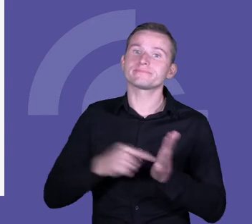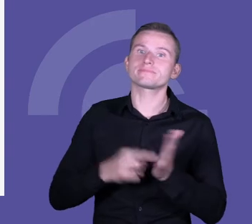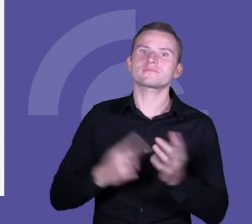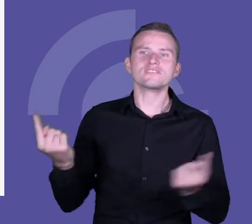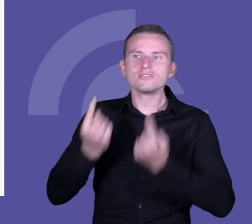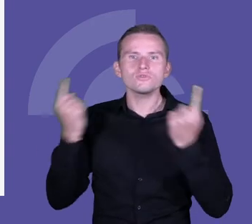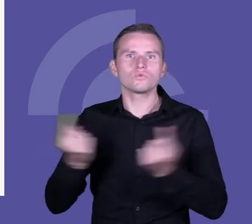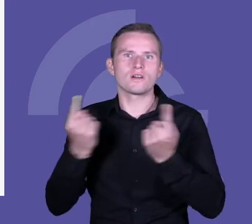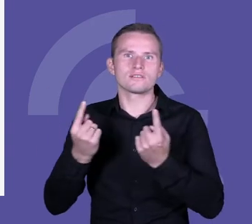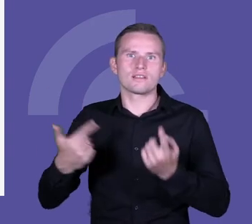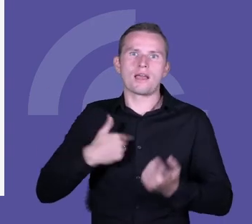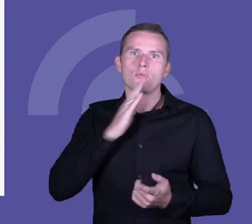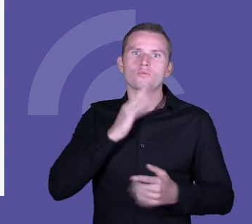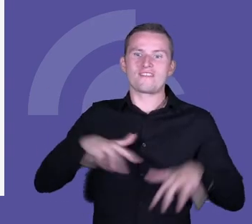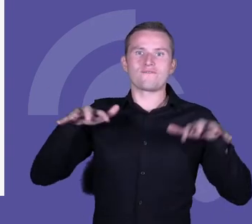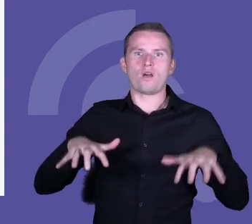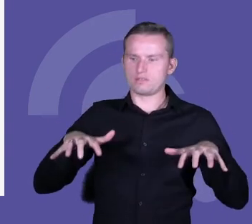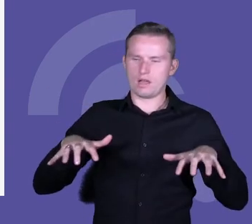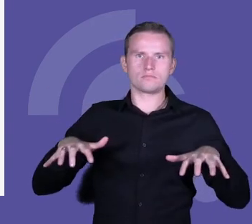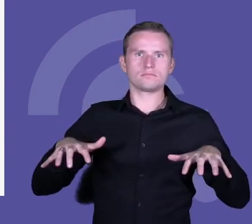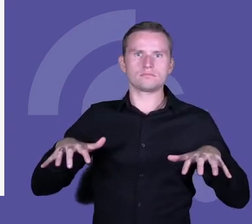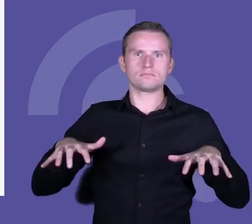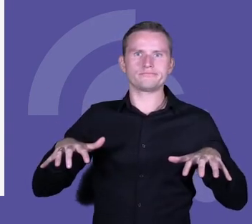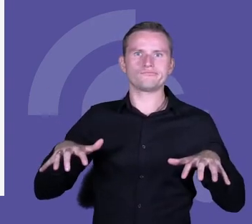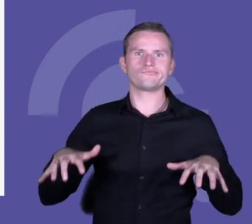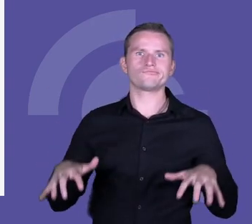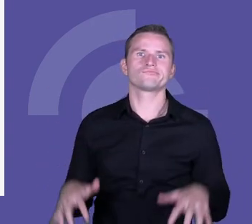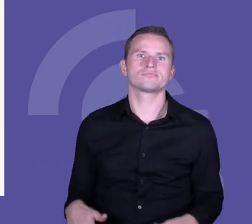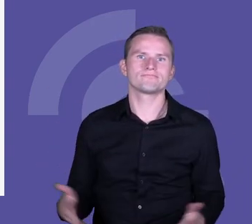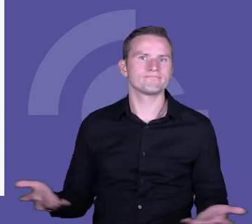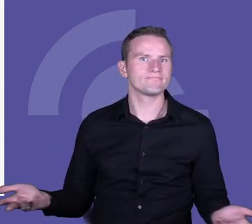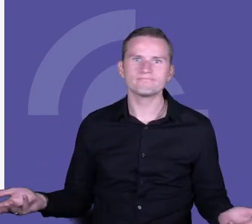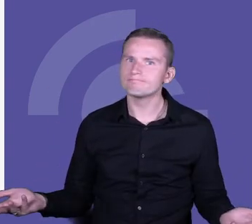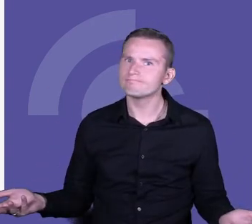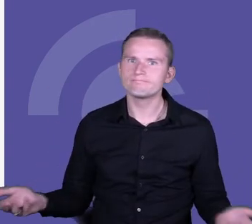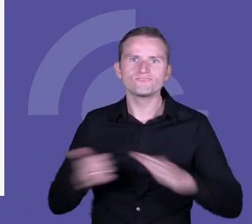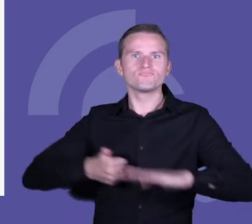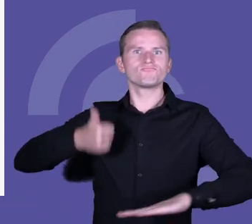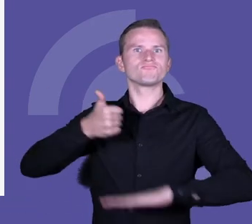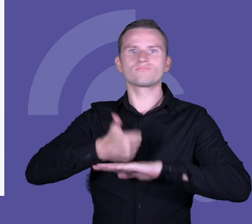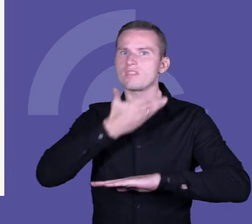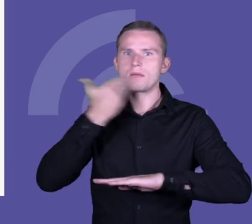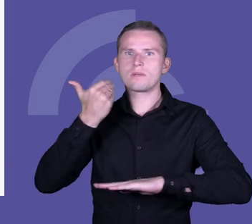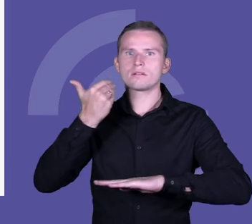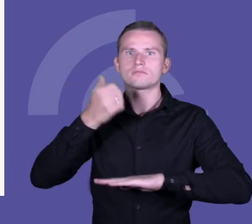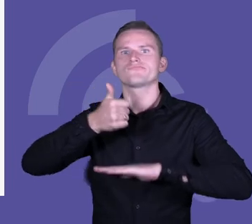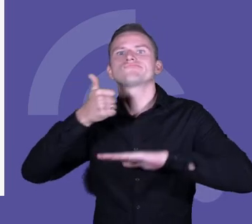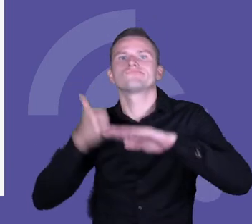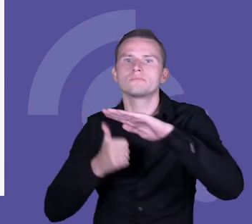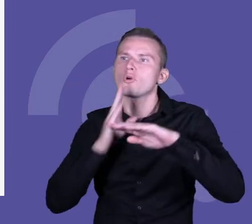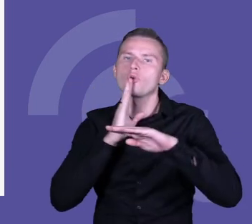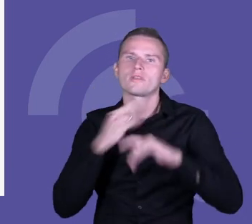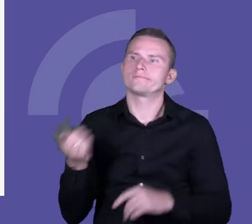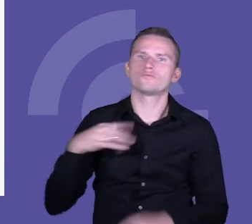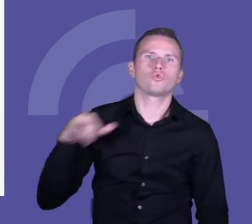musiał oddać władzę w tej edukacji, kiedy ta edukacja staje się edukacją bardziej partnerską. A ona z różnych powodów symbolicznie